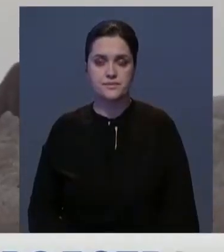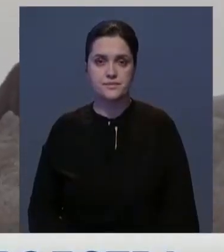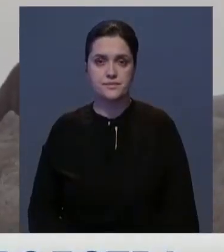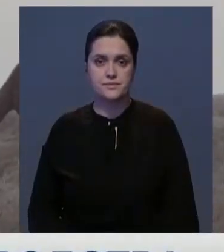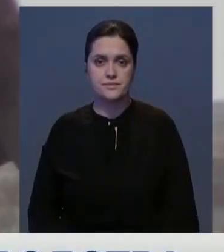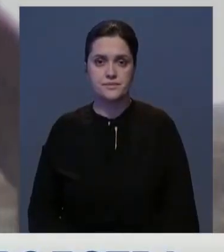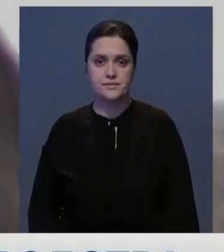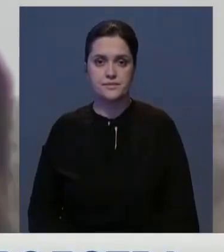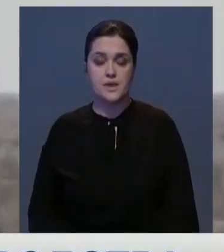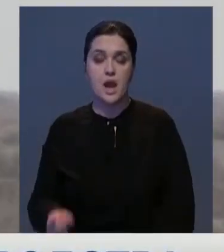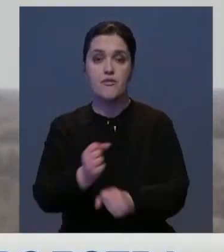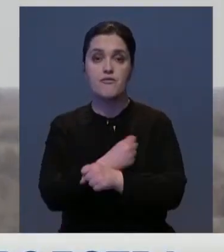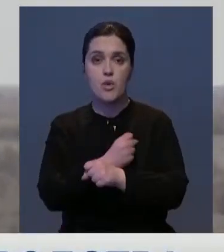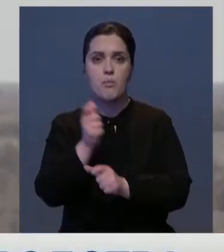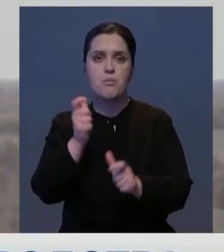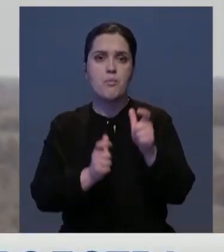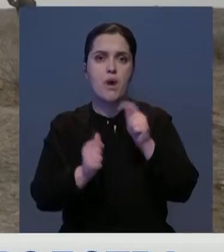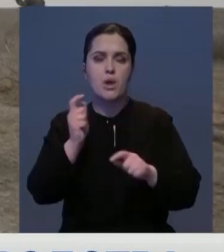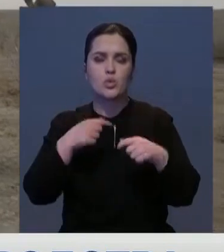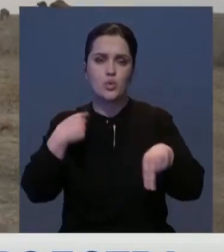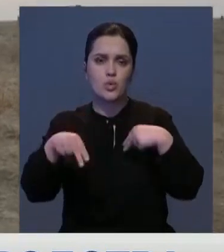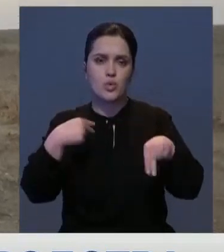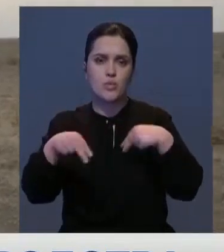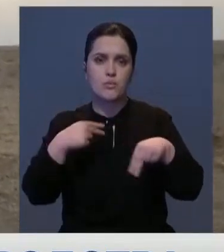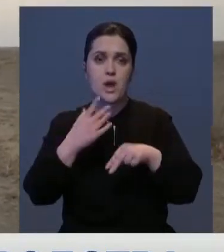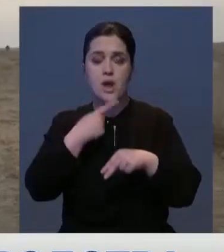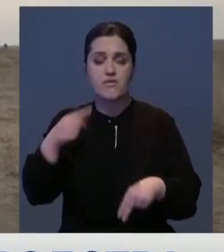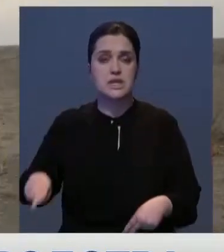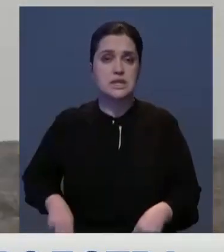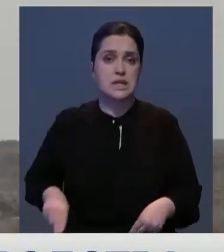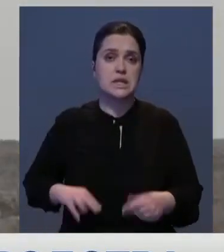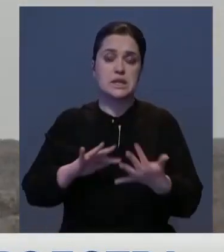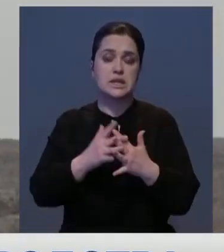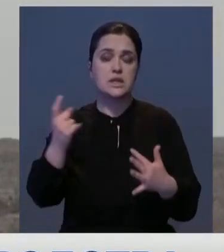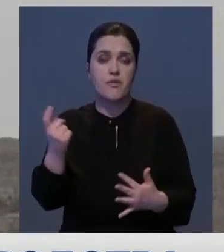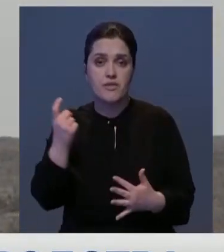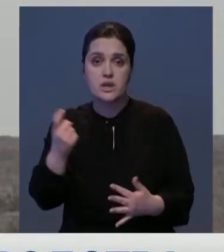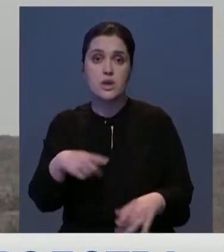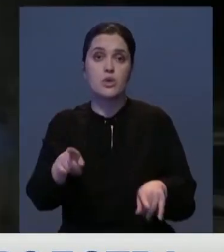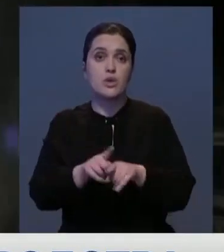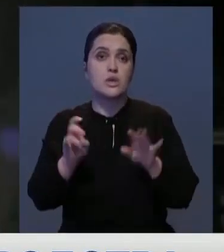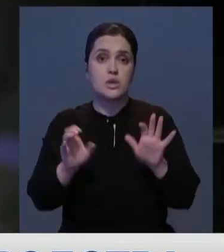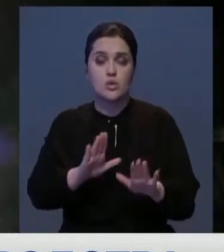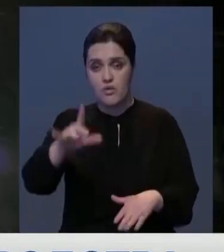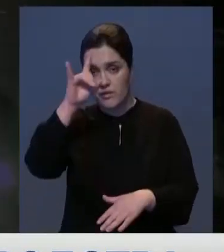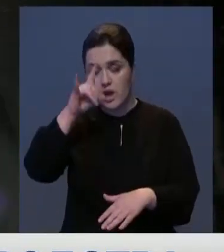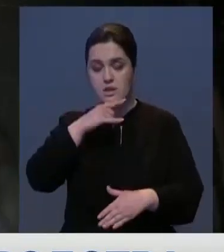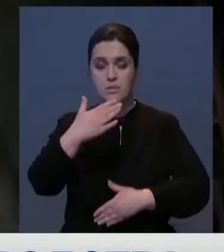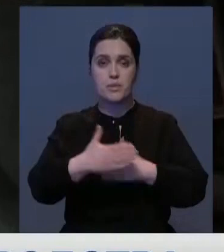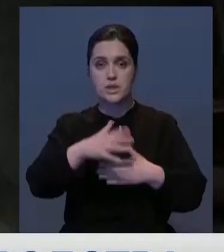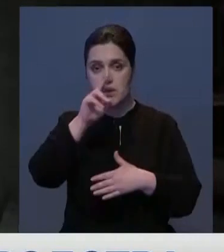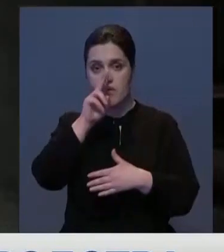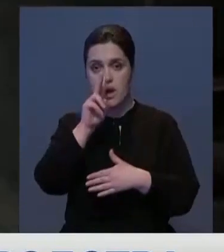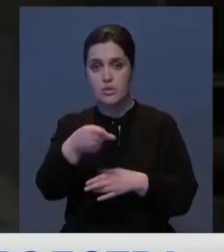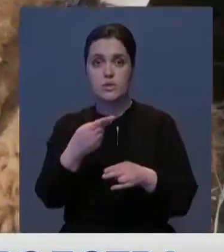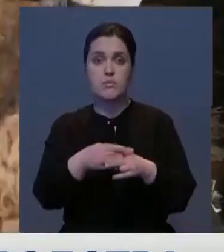Спрос на верблюжье молоко очень высокий, говорит директор крестьянского хозяйства Розалим Устафин. И не только в Казахстане. Почти два года